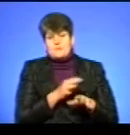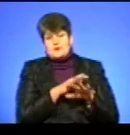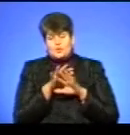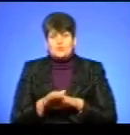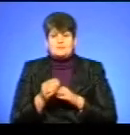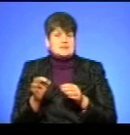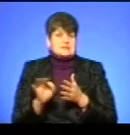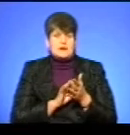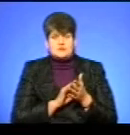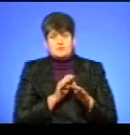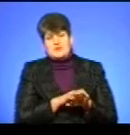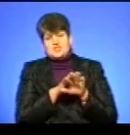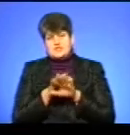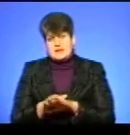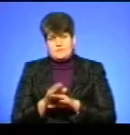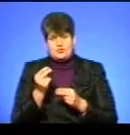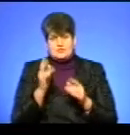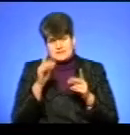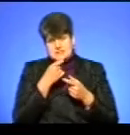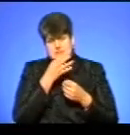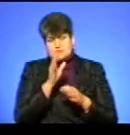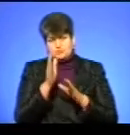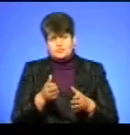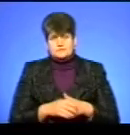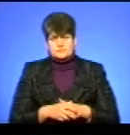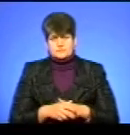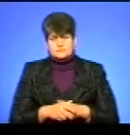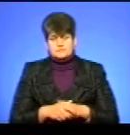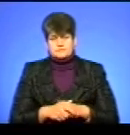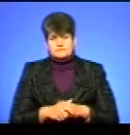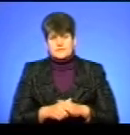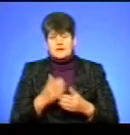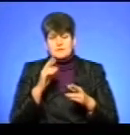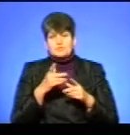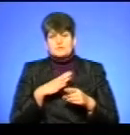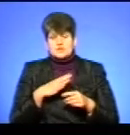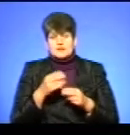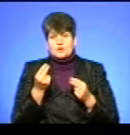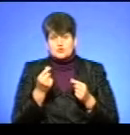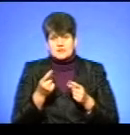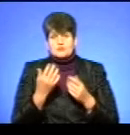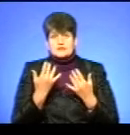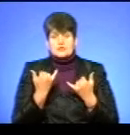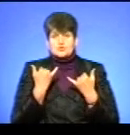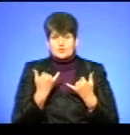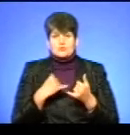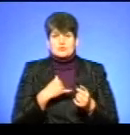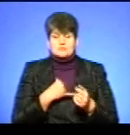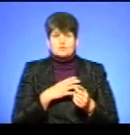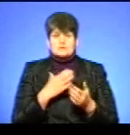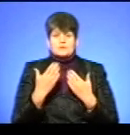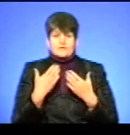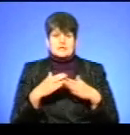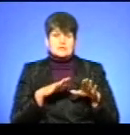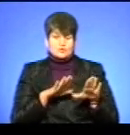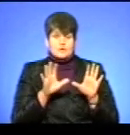розпорядника, ми зразу їх перечисляємо. І це буде повідомлено. Я вам нагаду ще один приклад, як ми будемо чекати грошей, оскільки сьогодні ми мали ще спілкування з